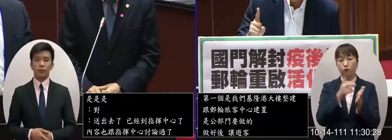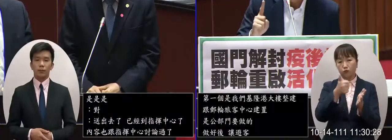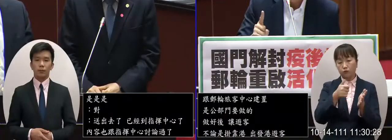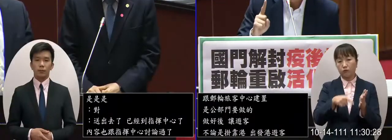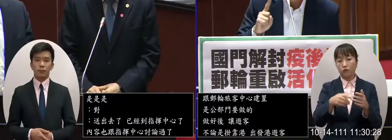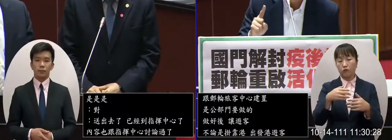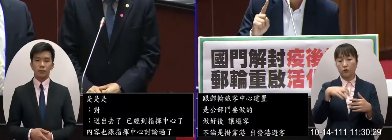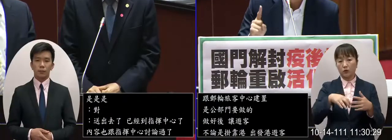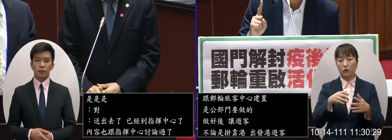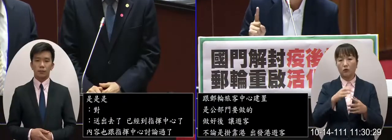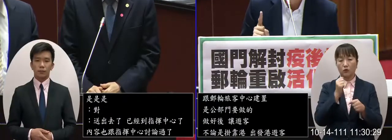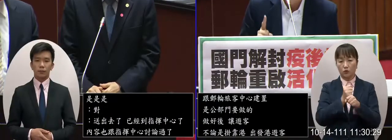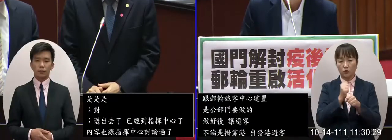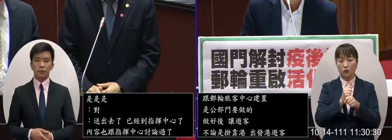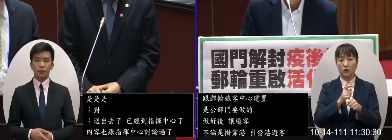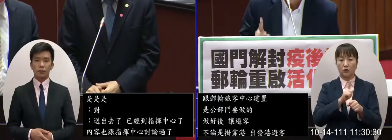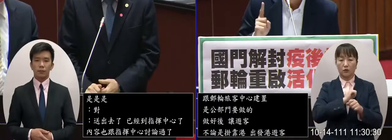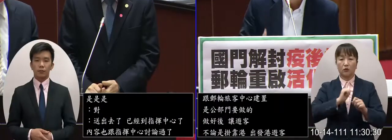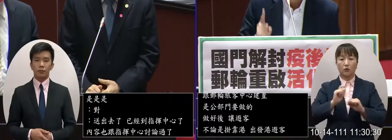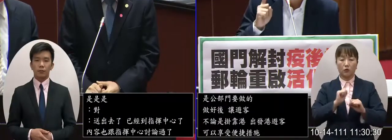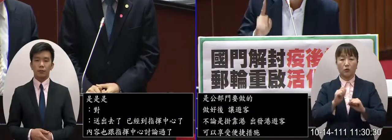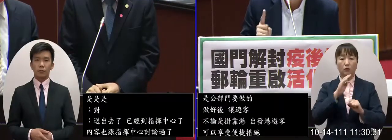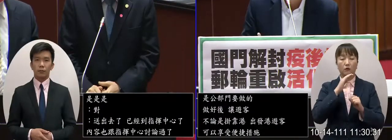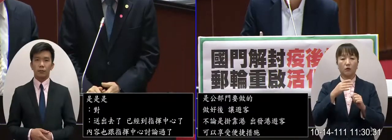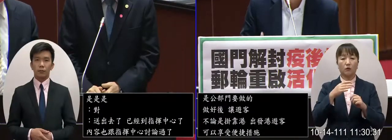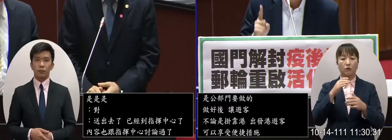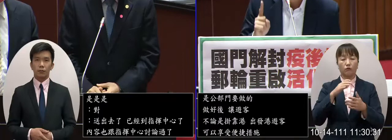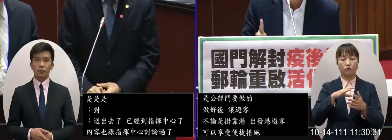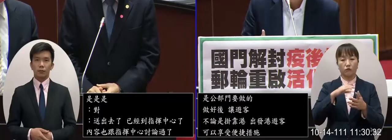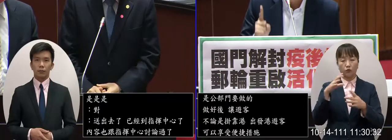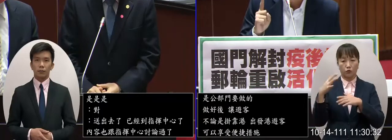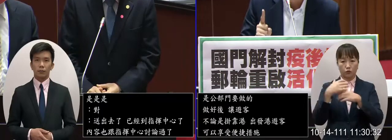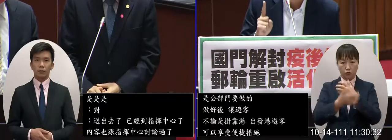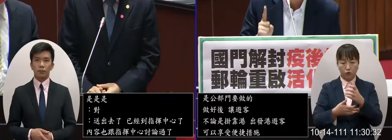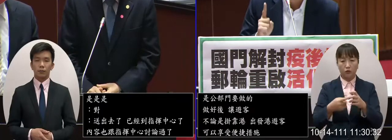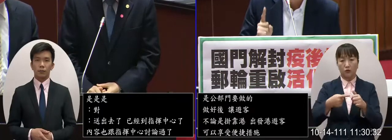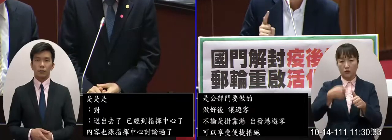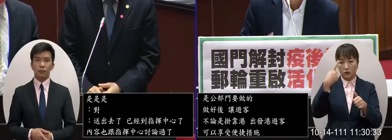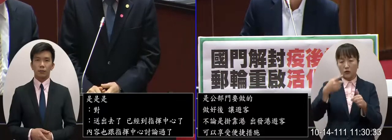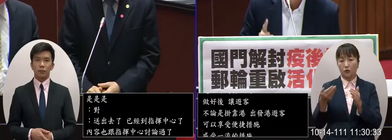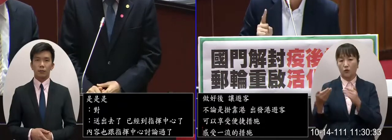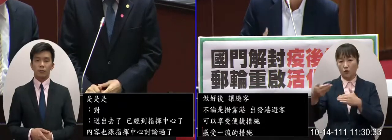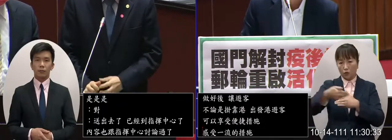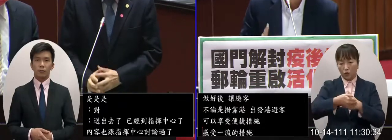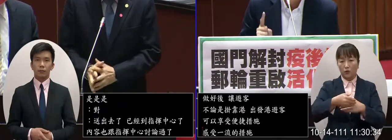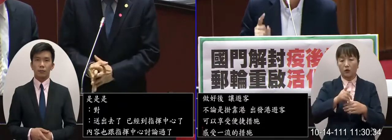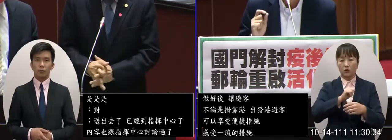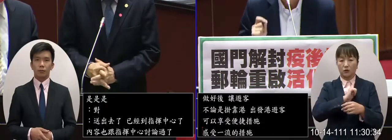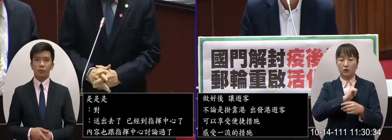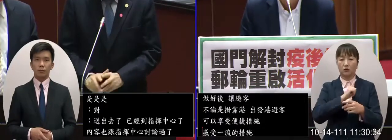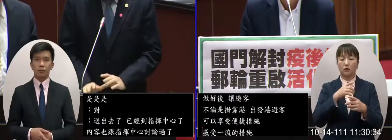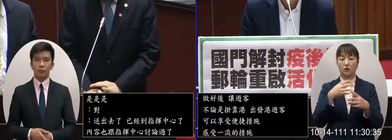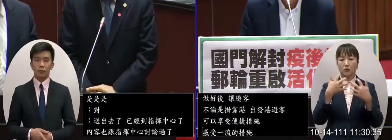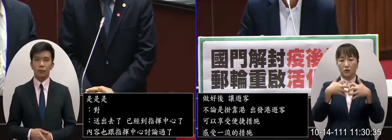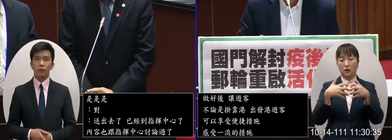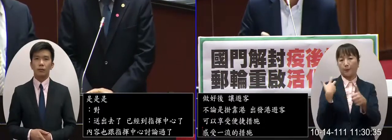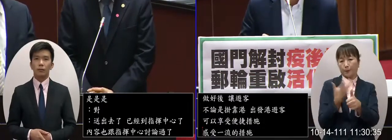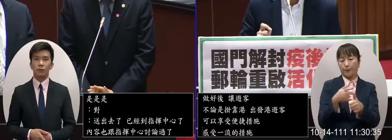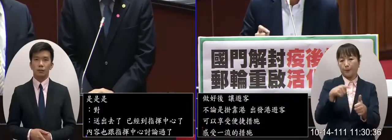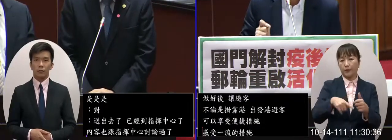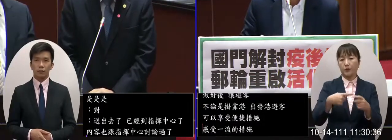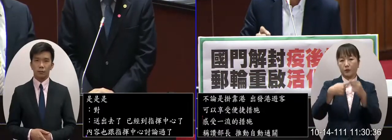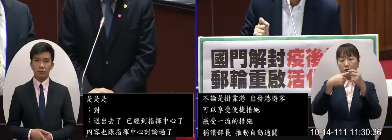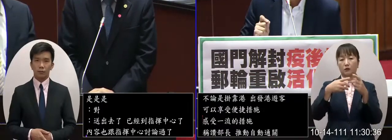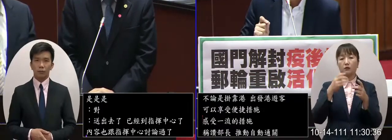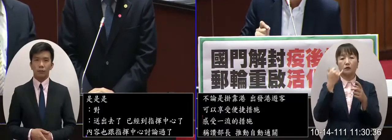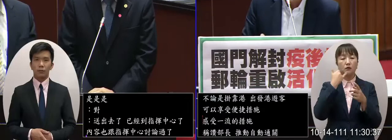長裡面推動的e-gate自動通關目前全世界第一個郵輪港自動通關系統就是設在基隆所以我